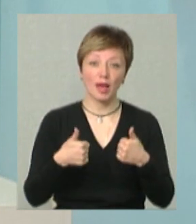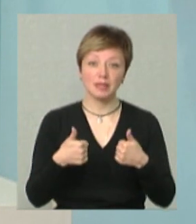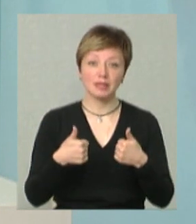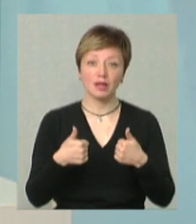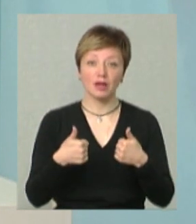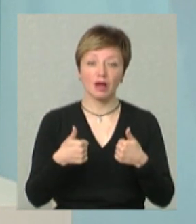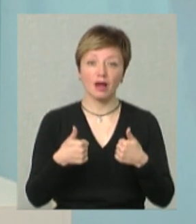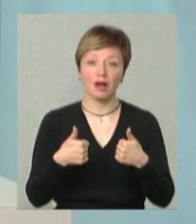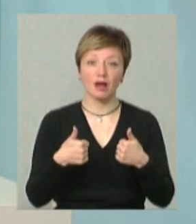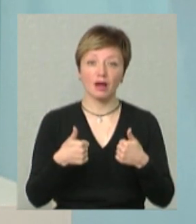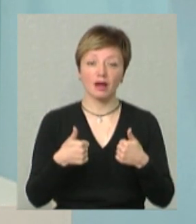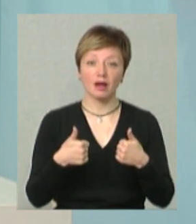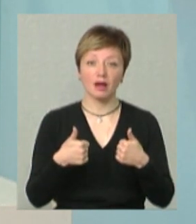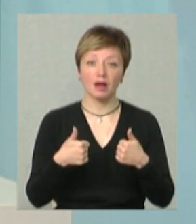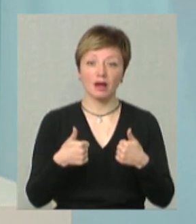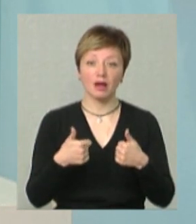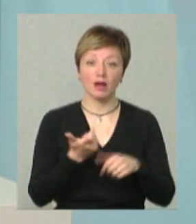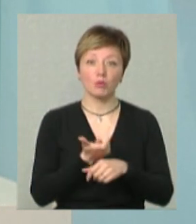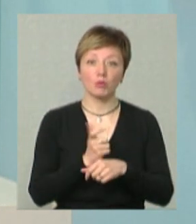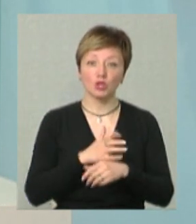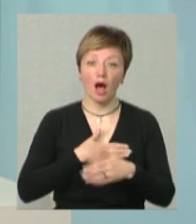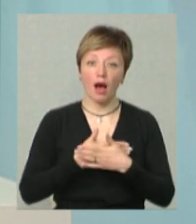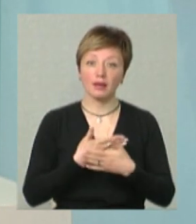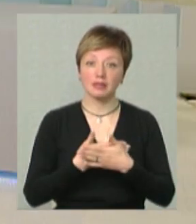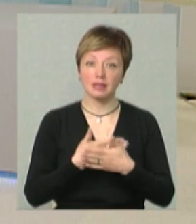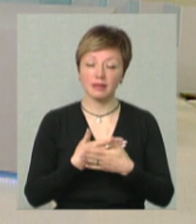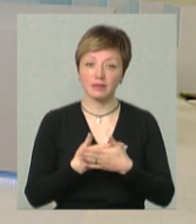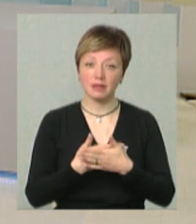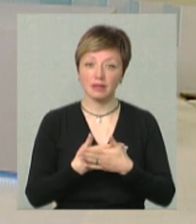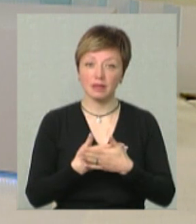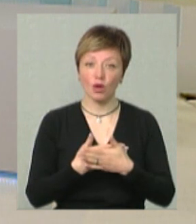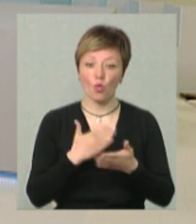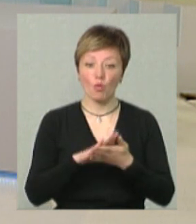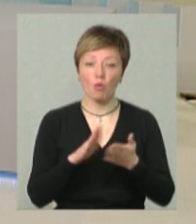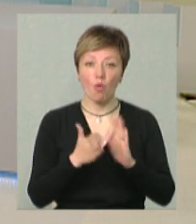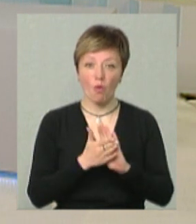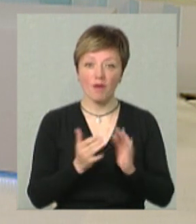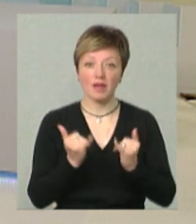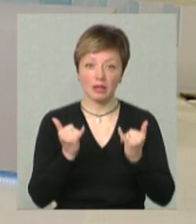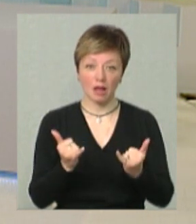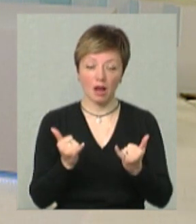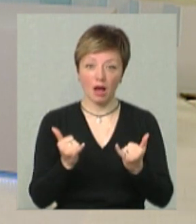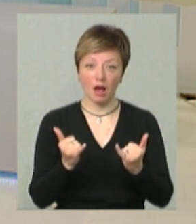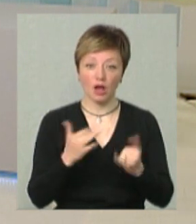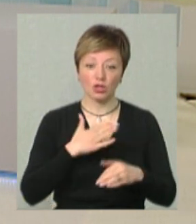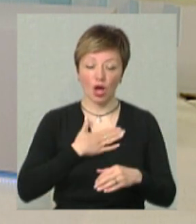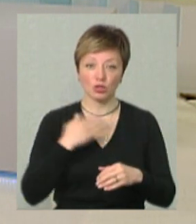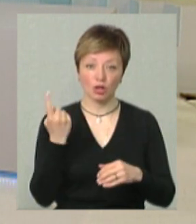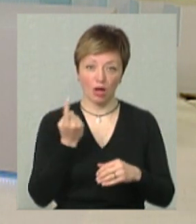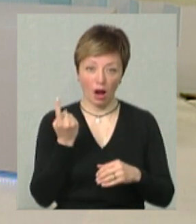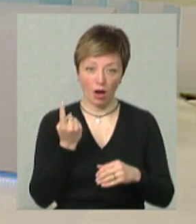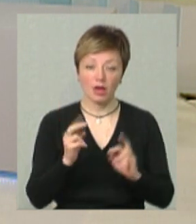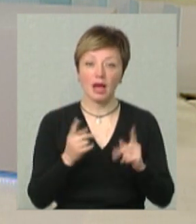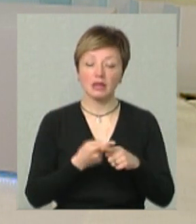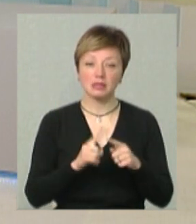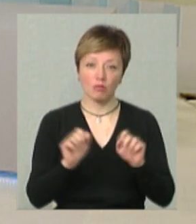більш активні якісь такі конкурентні умови для нашого краю і